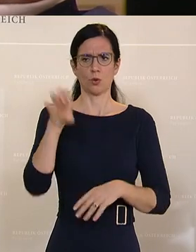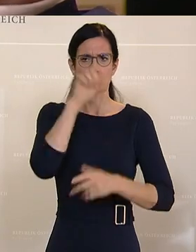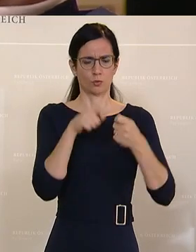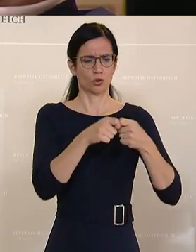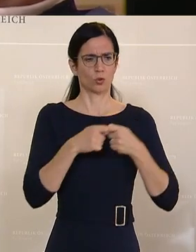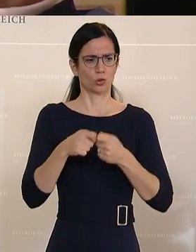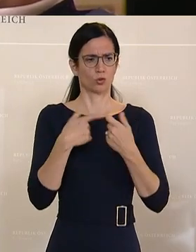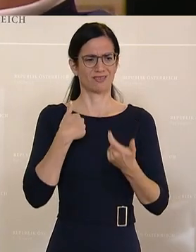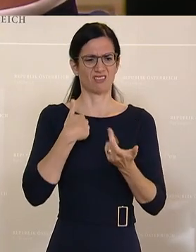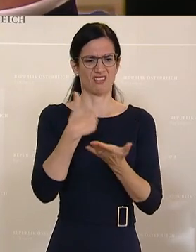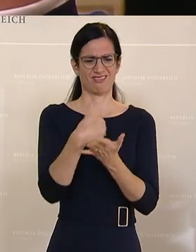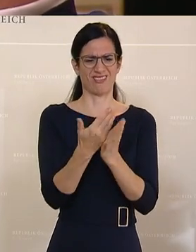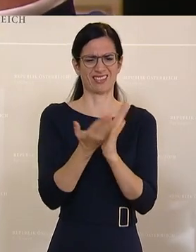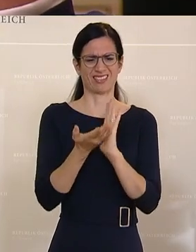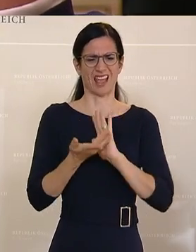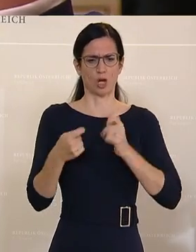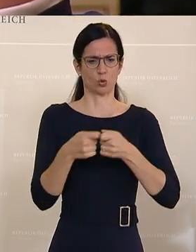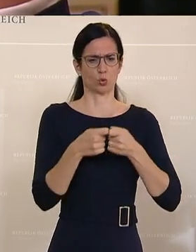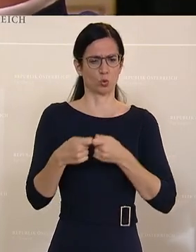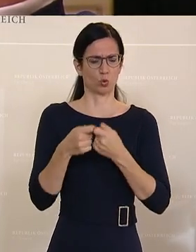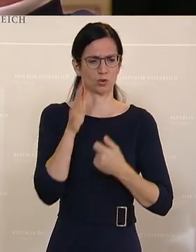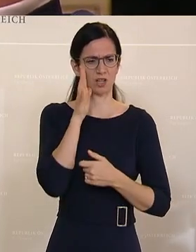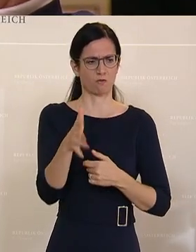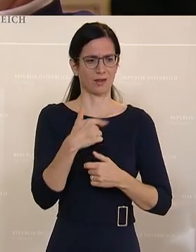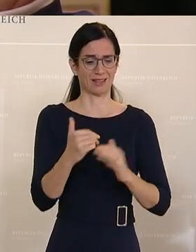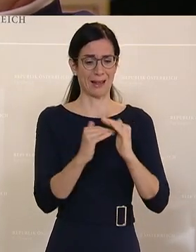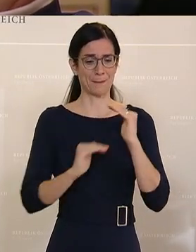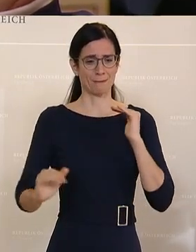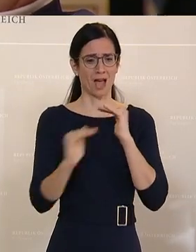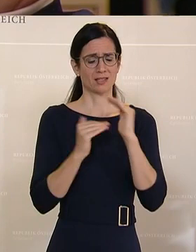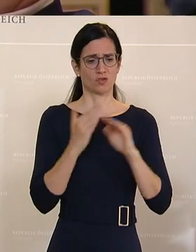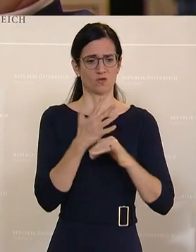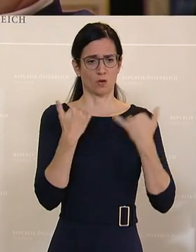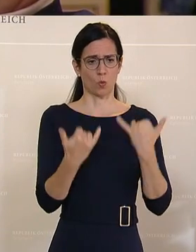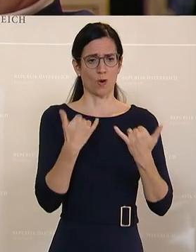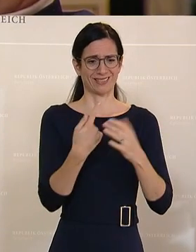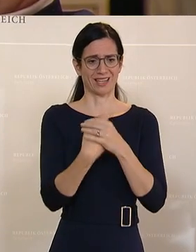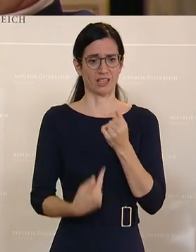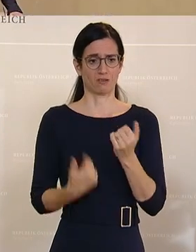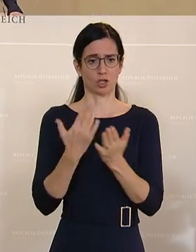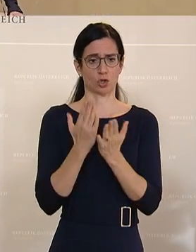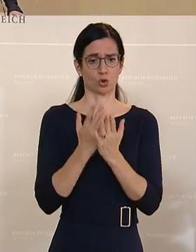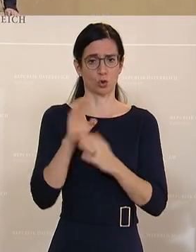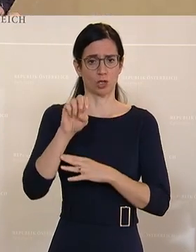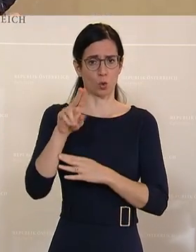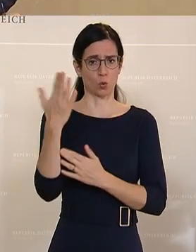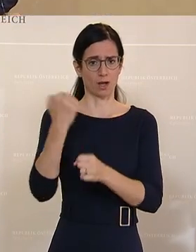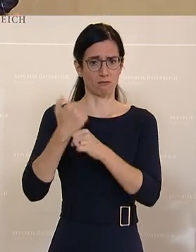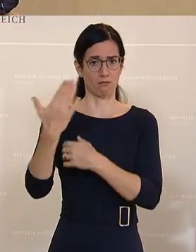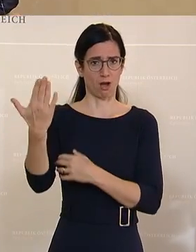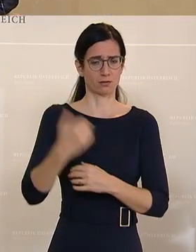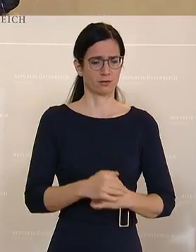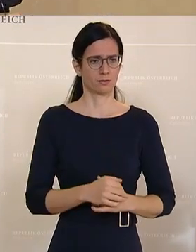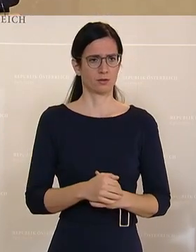Verteilungs und Umverteilungsunion gemacht hat, wo in Wahrheit die Basis für die heutige Inflation gelegt worden ist. Ist es das, was die Europäische